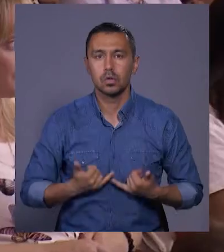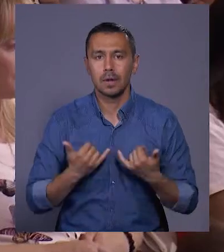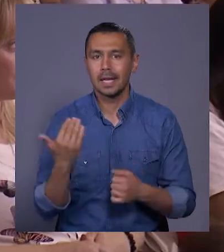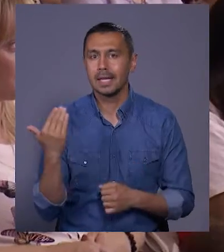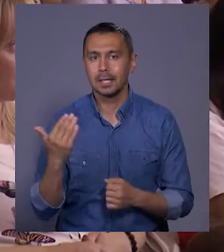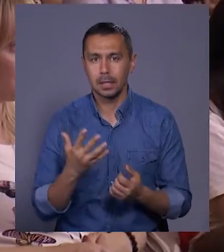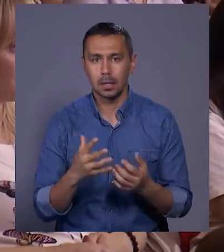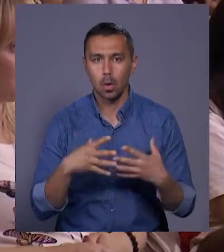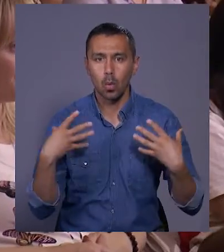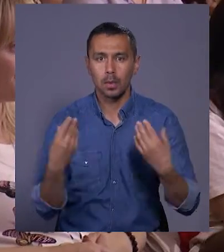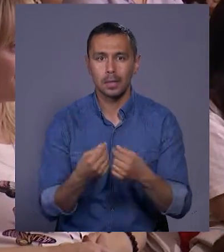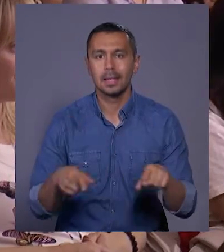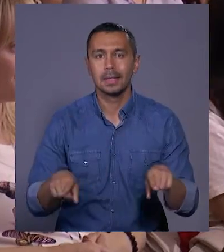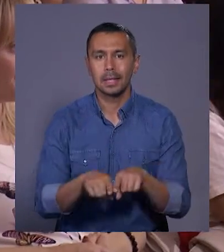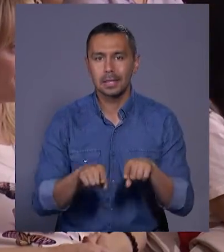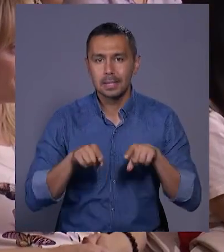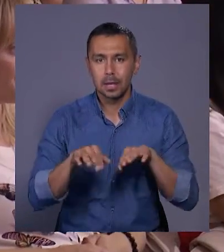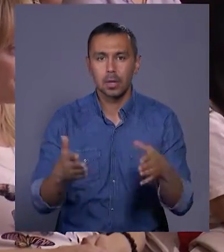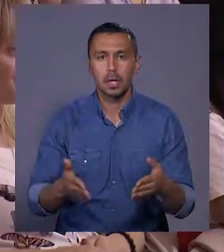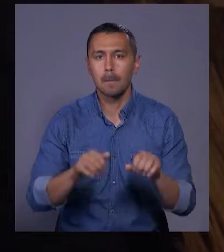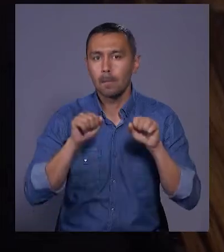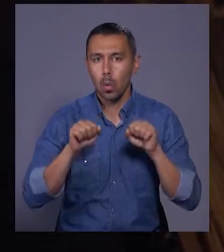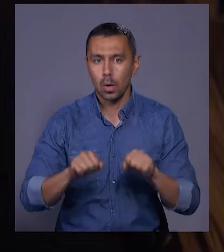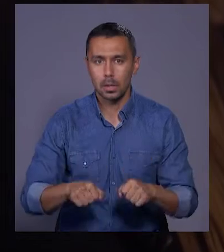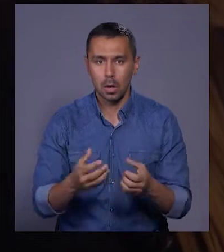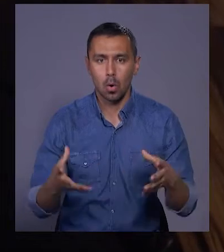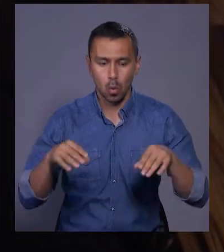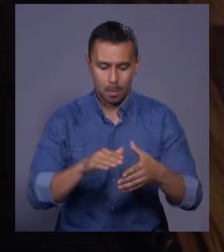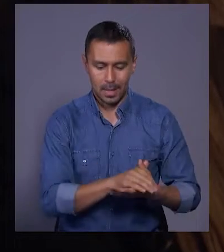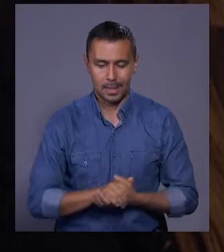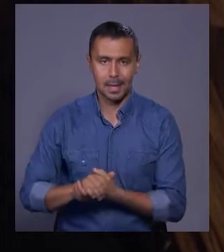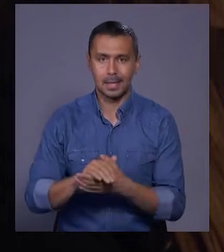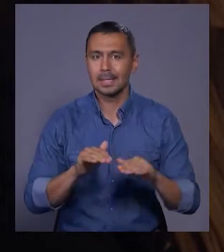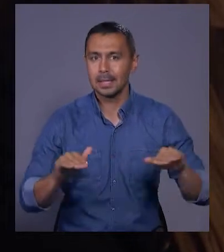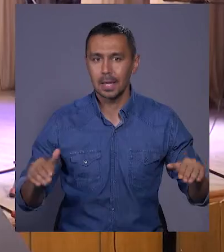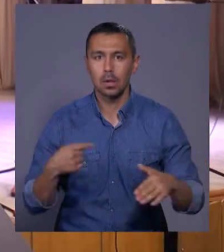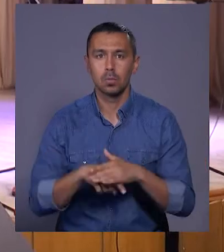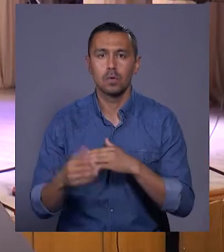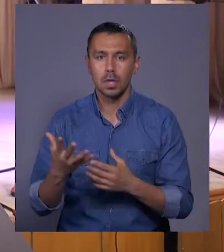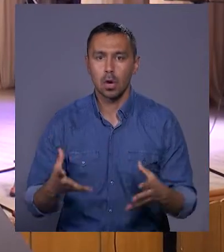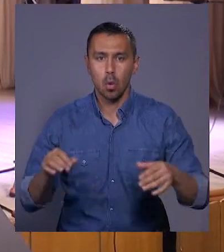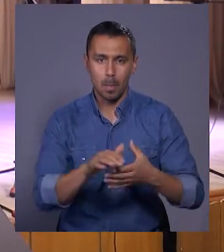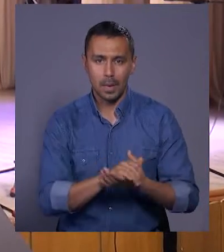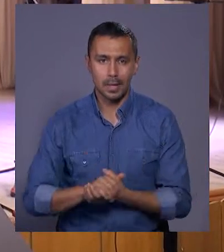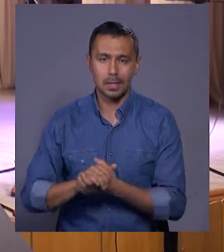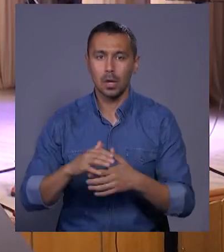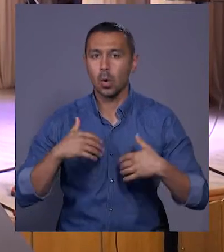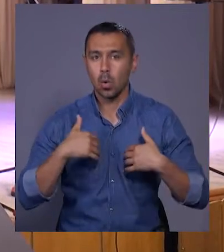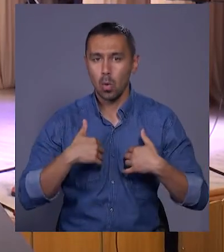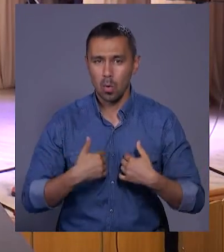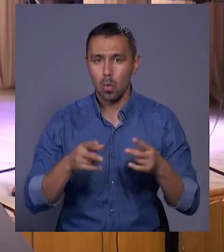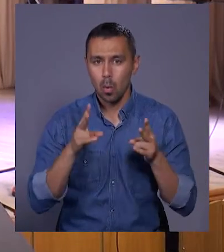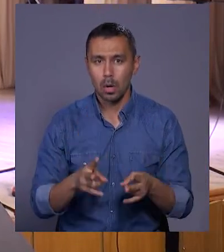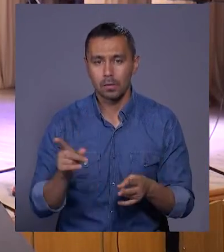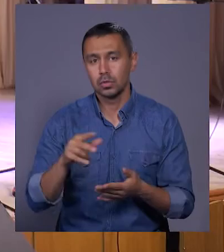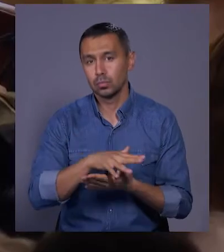їхніх родин. Ось такі заходи, які могли б об'єднати цих дітей. Тому що вони об'єднані горем, вони живуть,